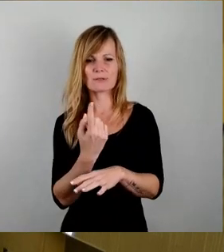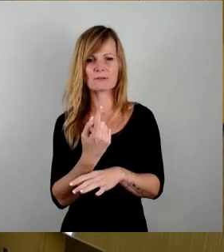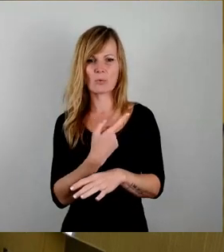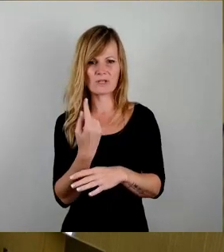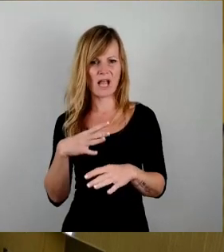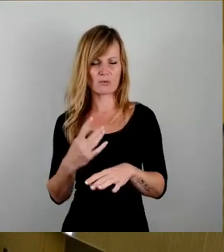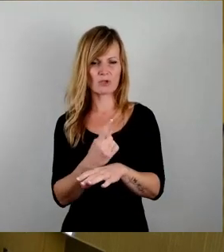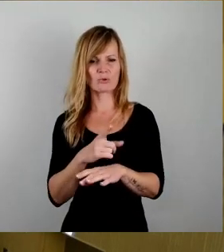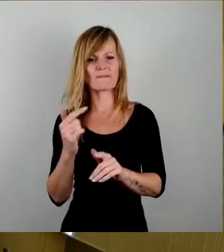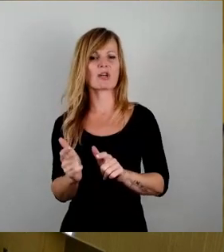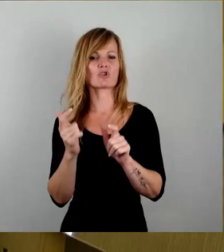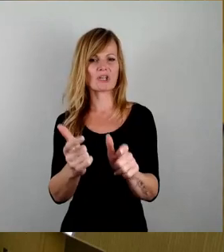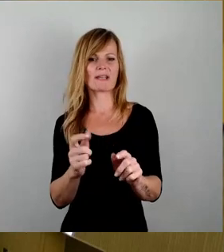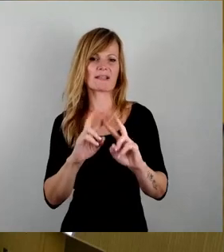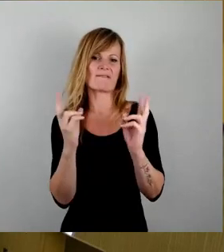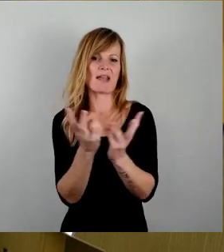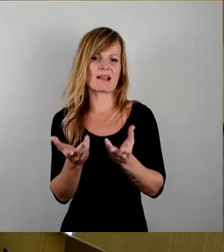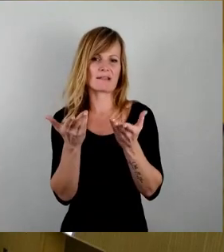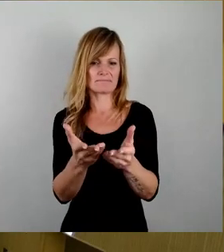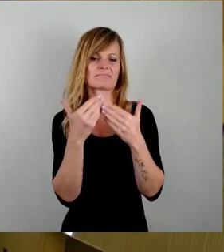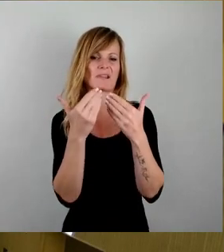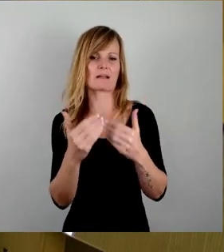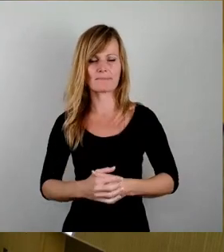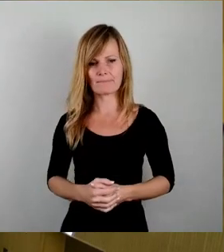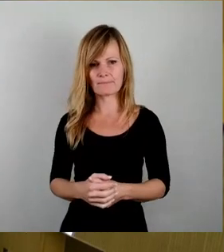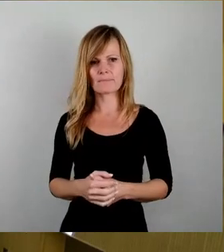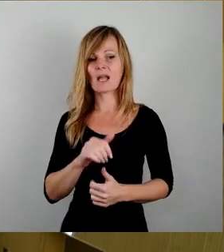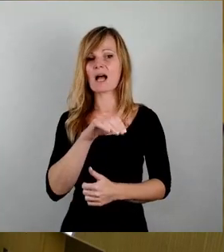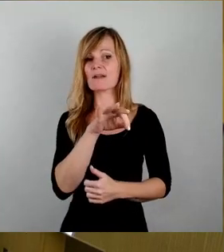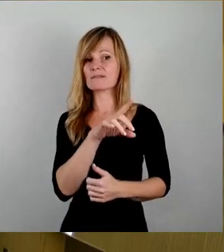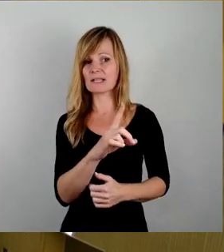So, dann kämen wir zur AfD-Fraktion. Herr Braun.